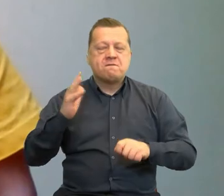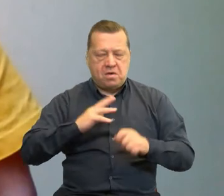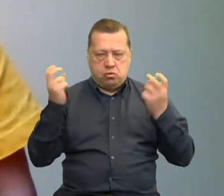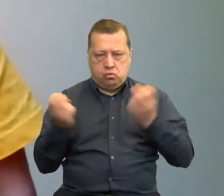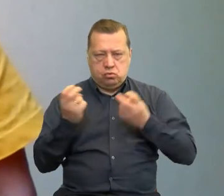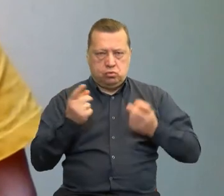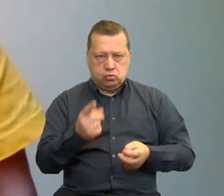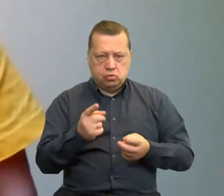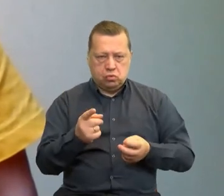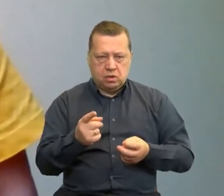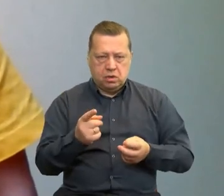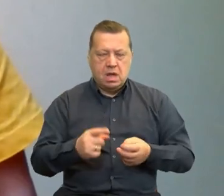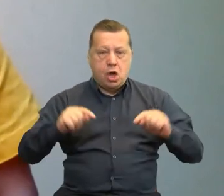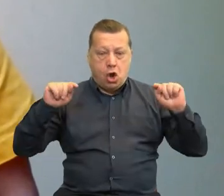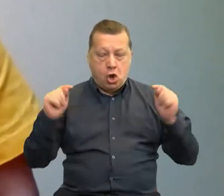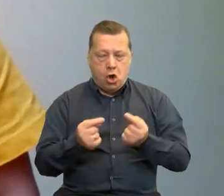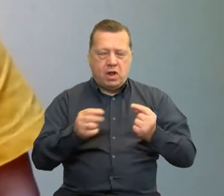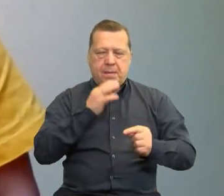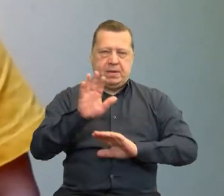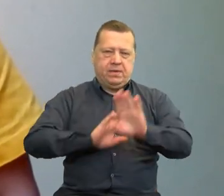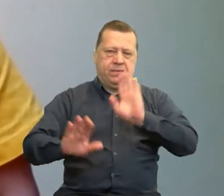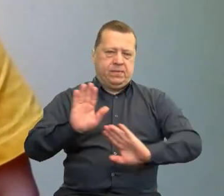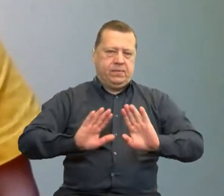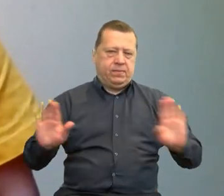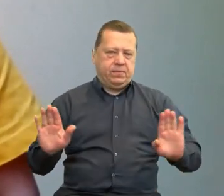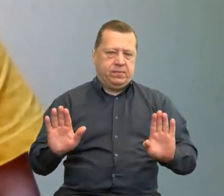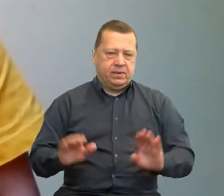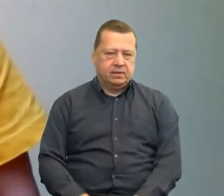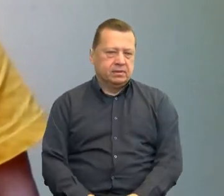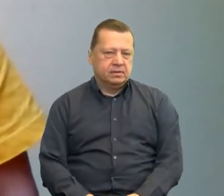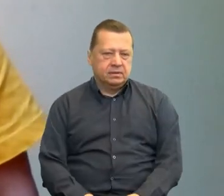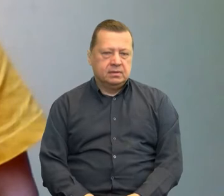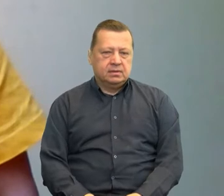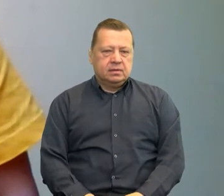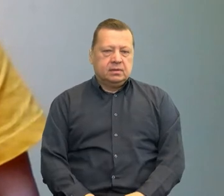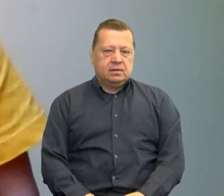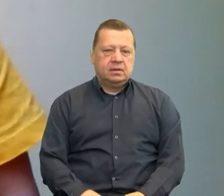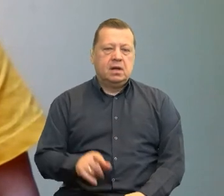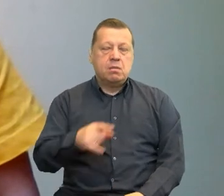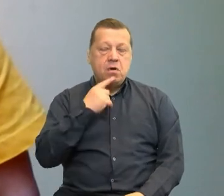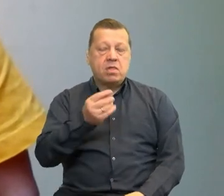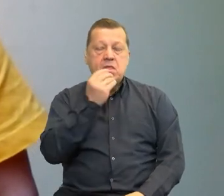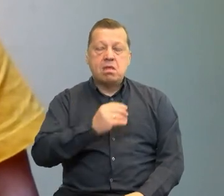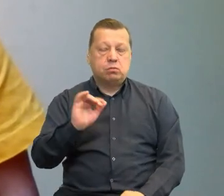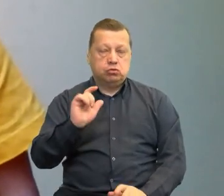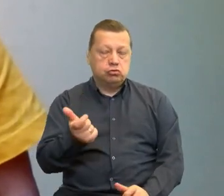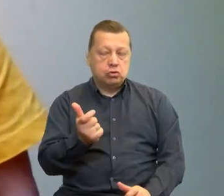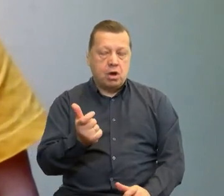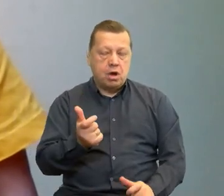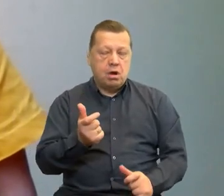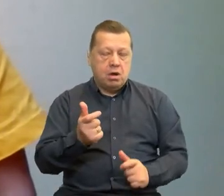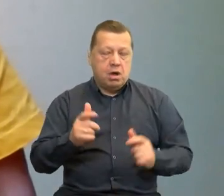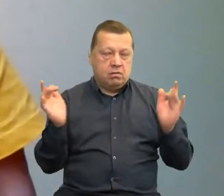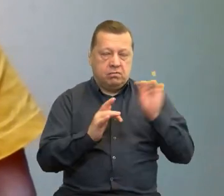Starajmy się unikać sytuacji konfliktowych. Jeśli bomby na pograniczu, to bomby kwiatowe, żeby nam ta